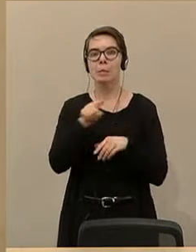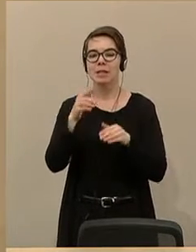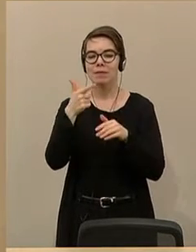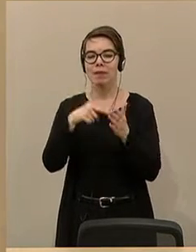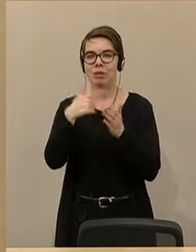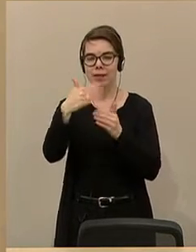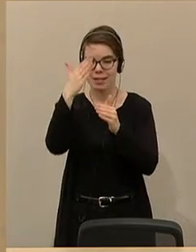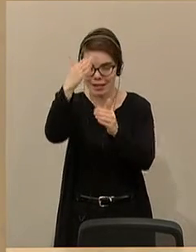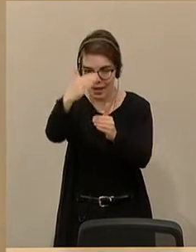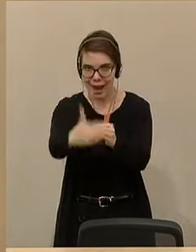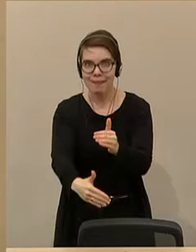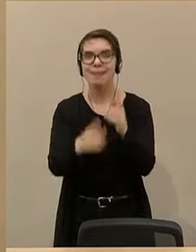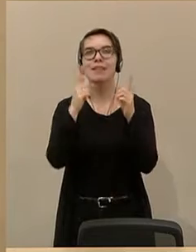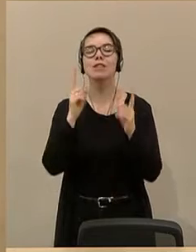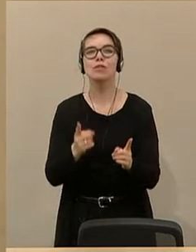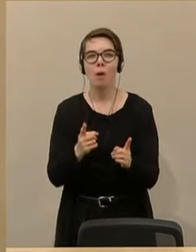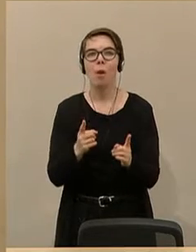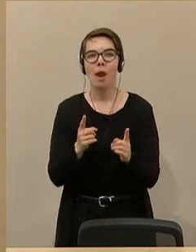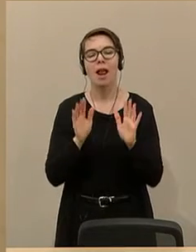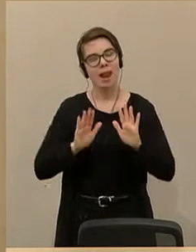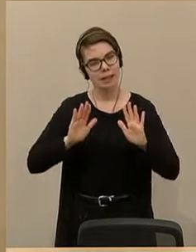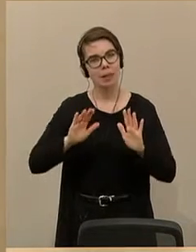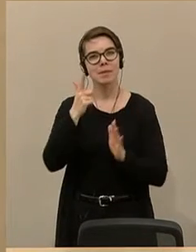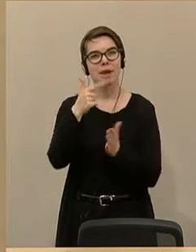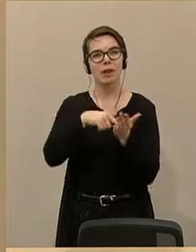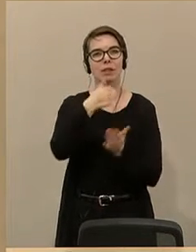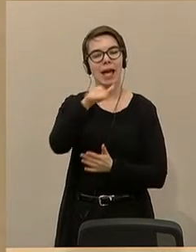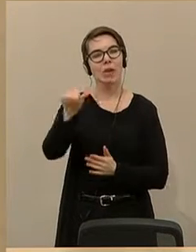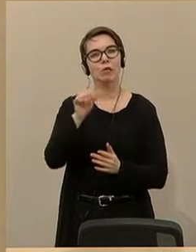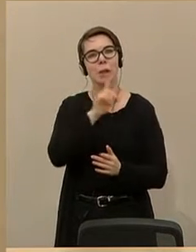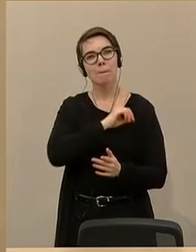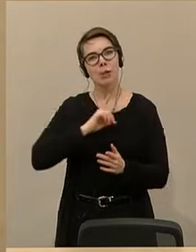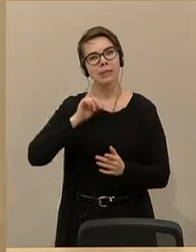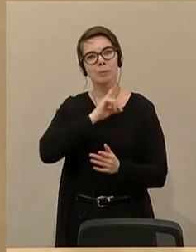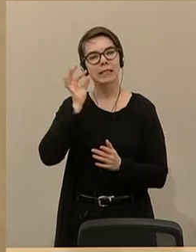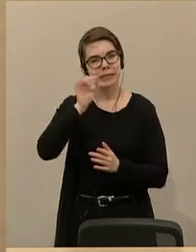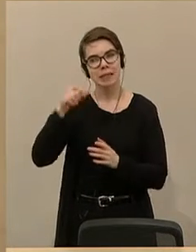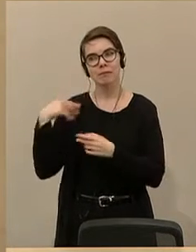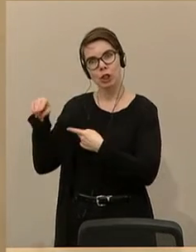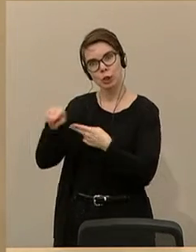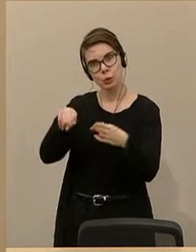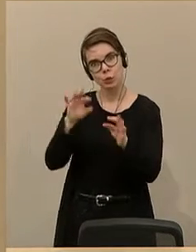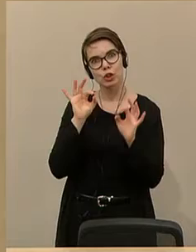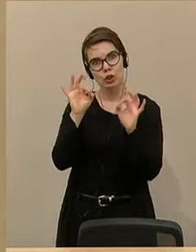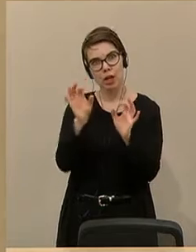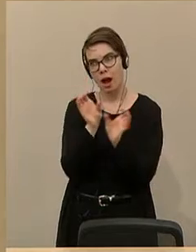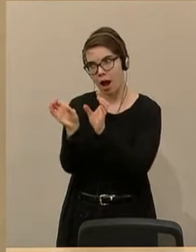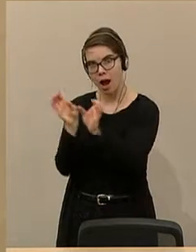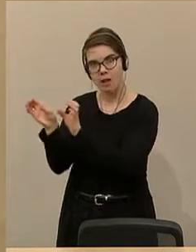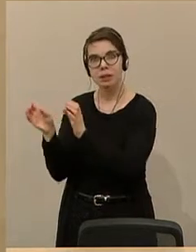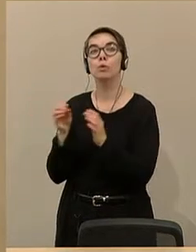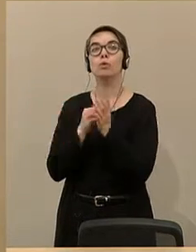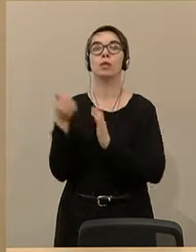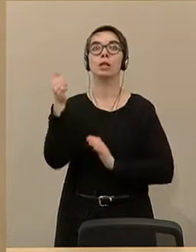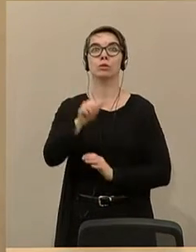stufenweise 2100 Polizistinnen und Polizisten wieder auf die Straße zu bringen. Des Weiteren wird es 2000